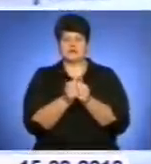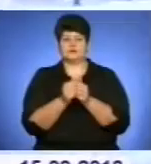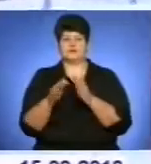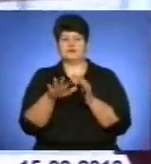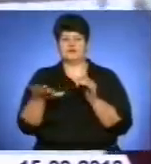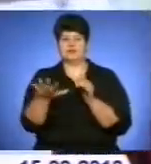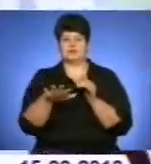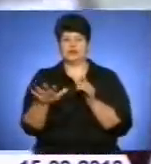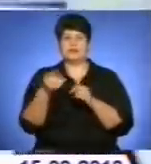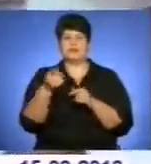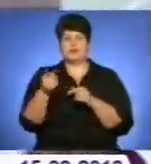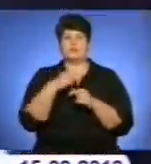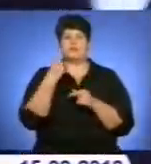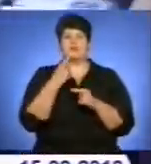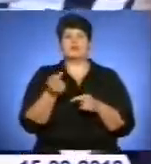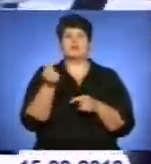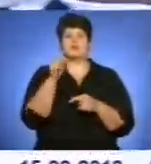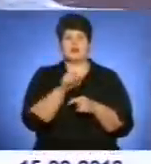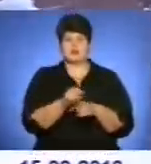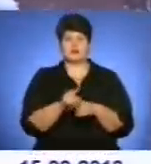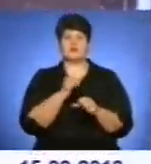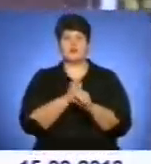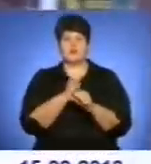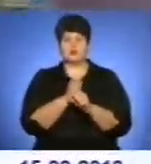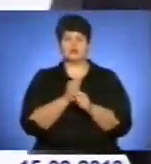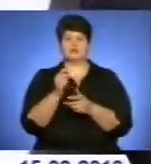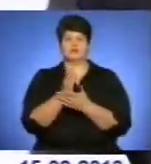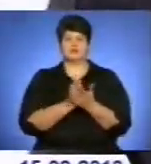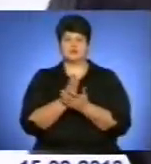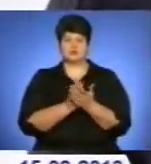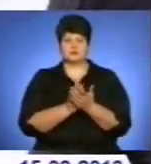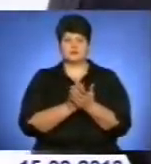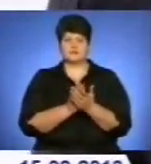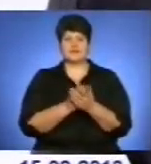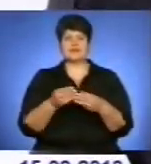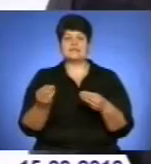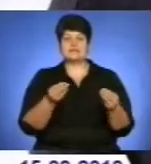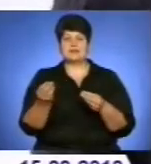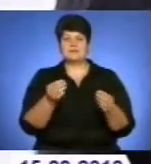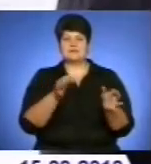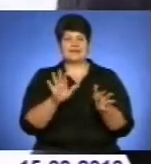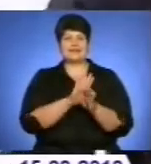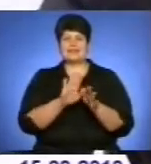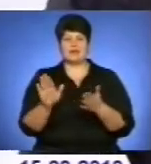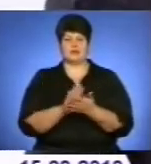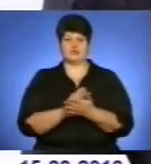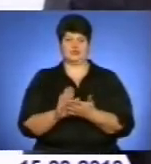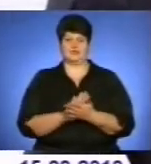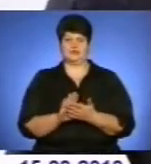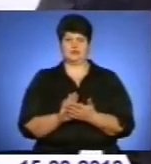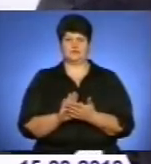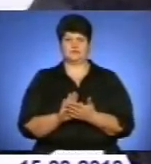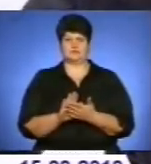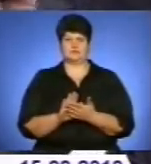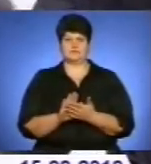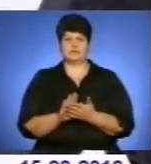усі вихідні у посиленому режимі. Жеки отримали завдання – розчистити двори. Є звернення до підприємців та керівників організацій, щоб ті